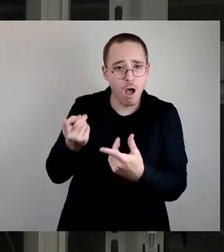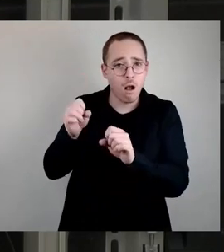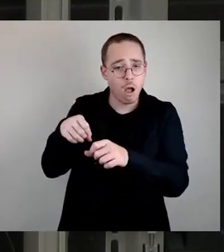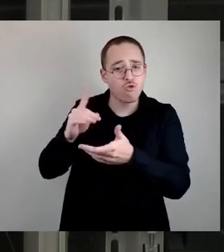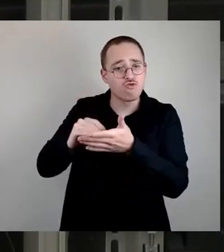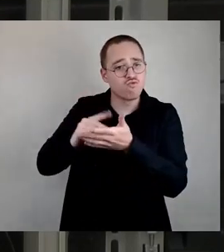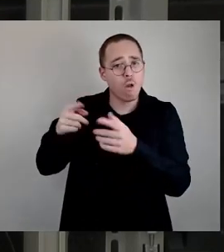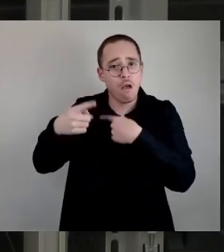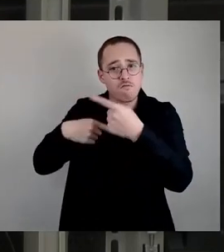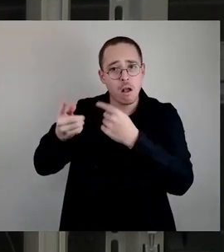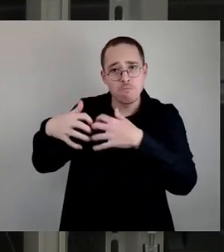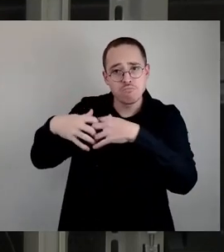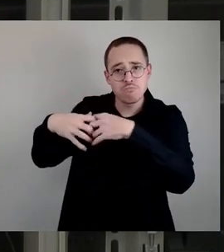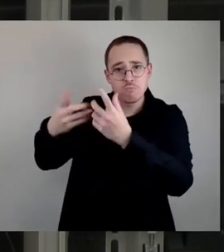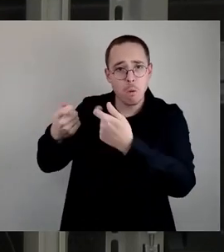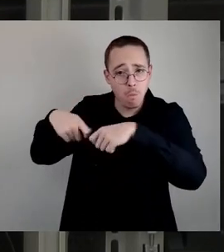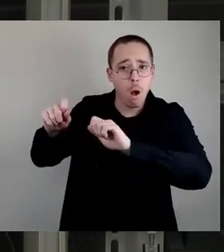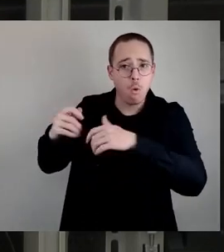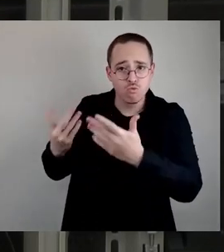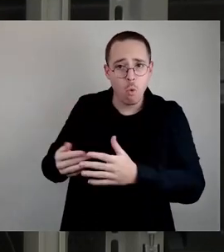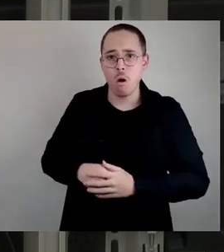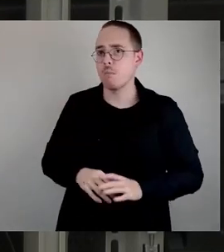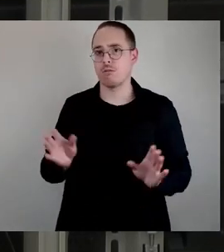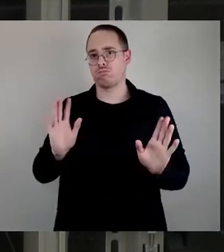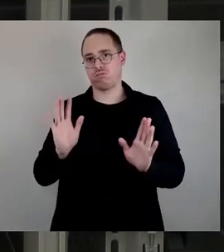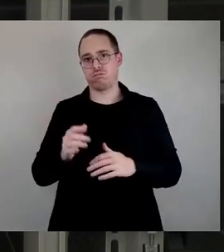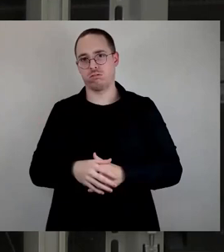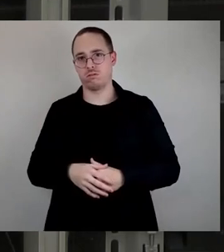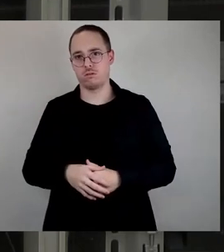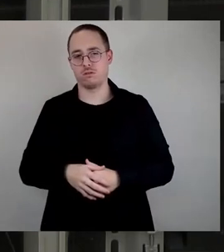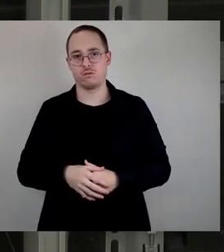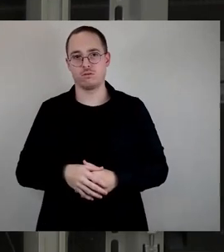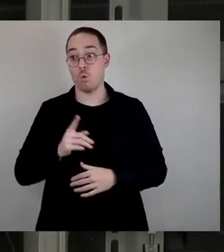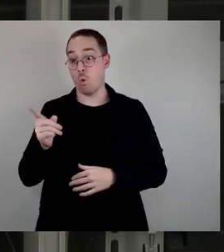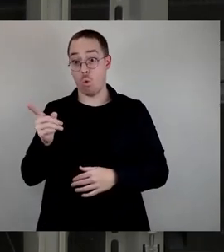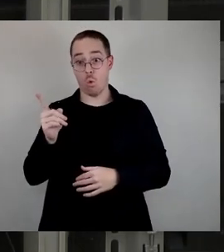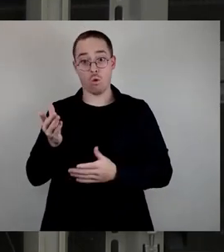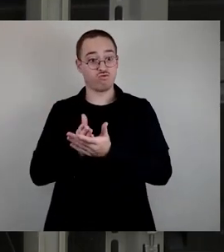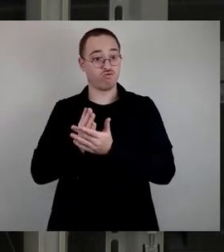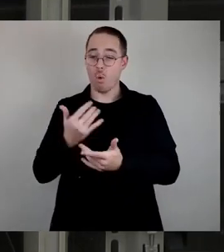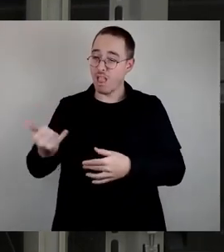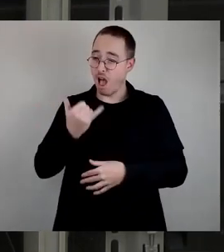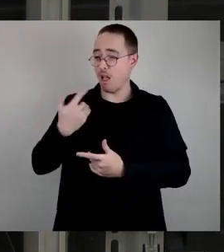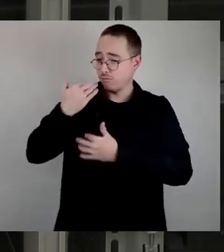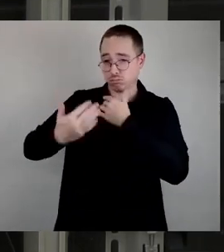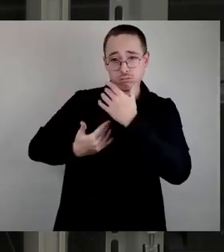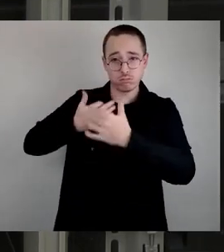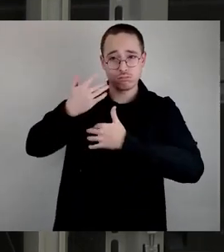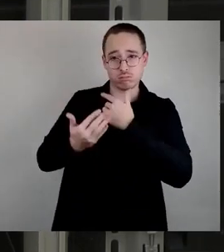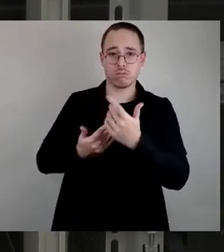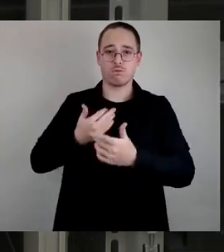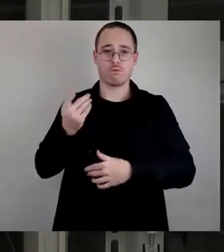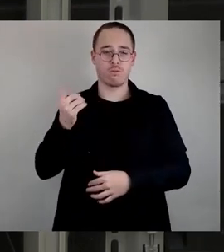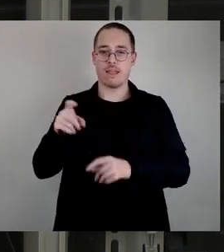oder dort soll eine gebaut werden. Herr Jan Donhauser redet schon seit Jahren von Ottendorf, und von Reden wird eigentlich nichts besser, weil Ottendorf ist nach wie